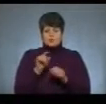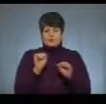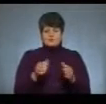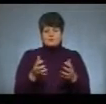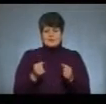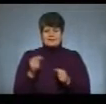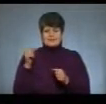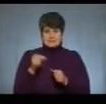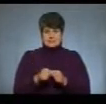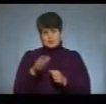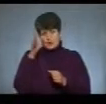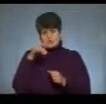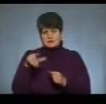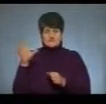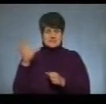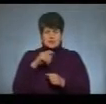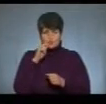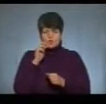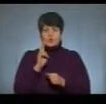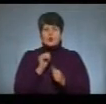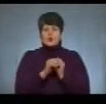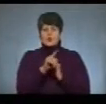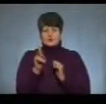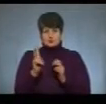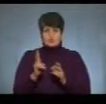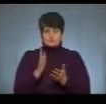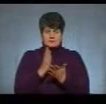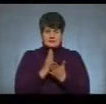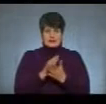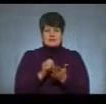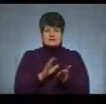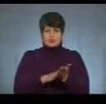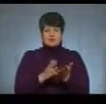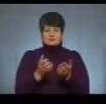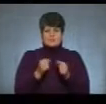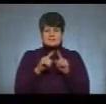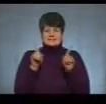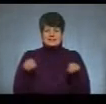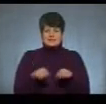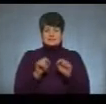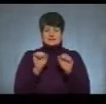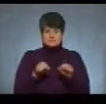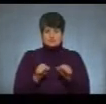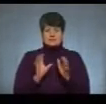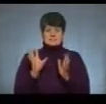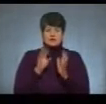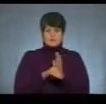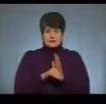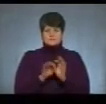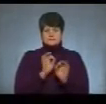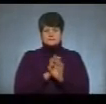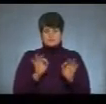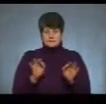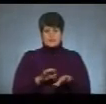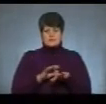тисяча освітян з усієї України. Кожен, хто пройде реєстрацію, отримає відповідний сертифікат і зможе зарахувати успішне проходження